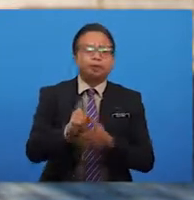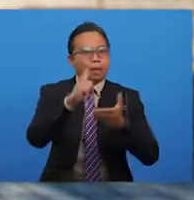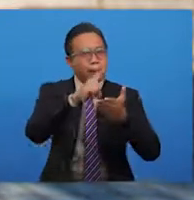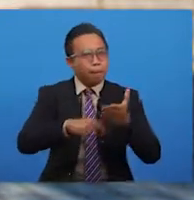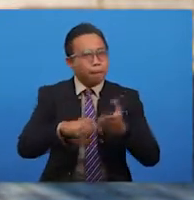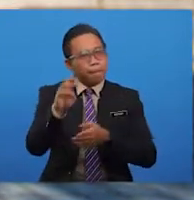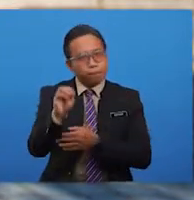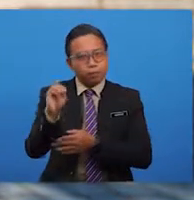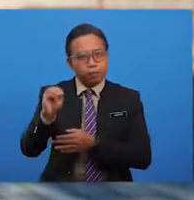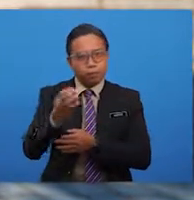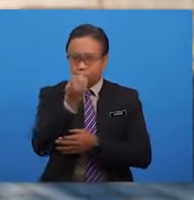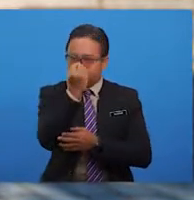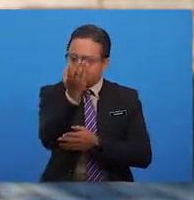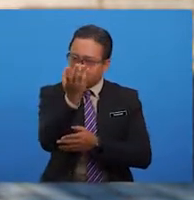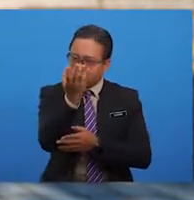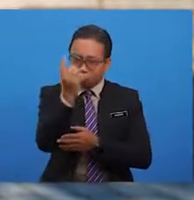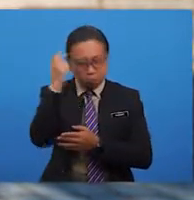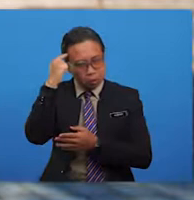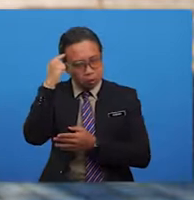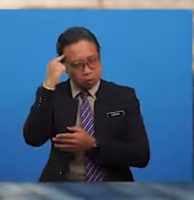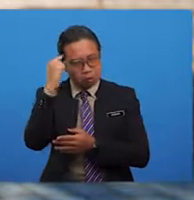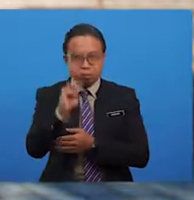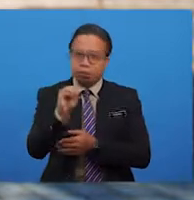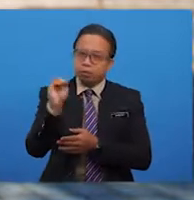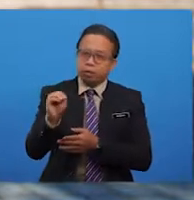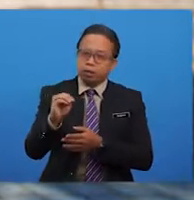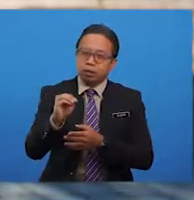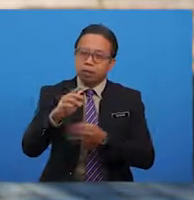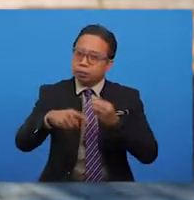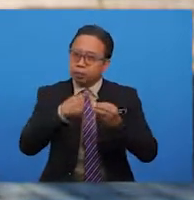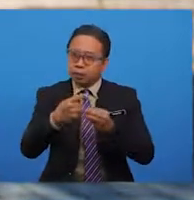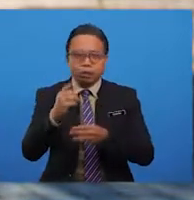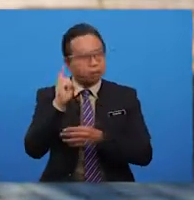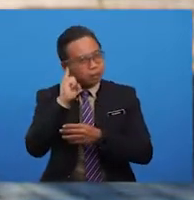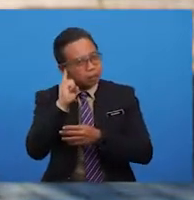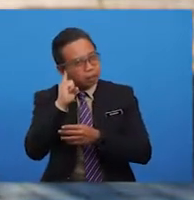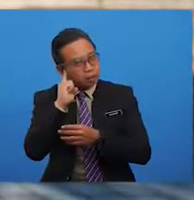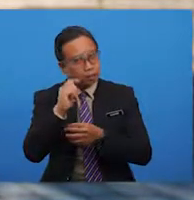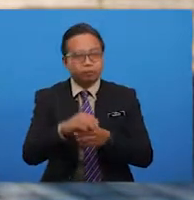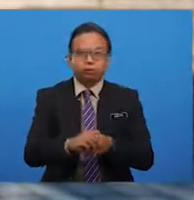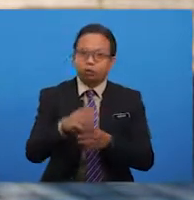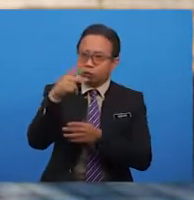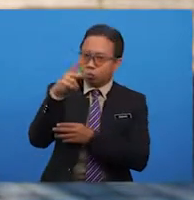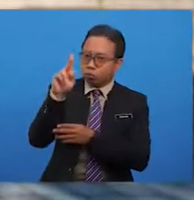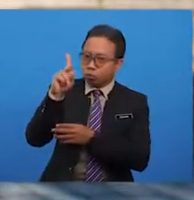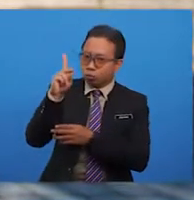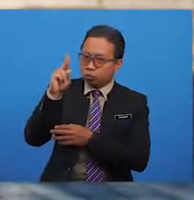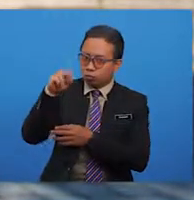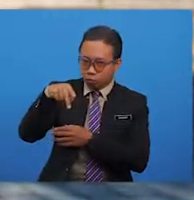yang murid-murid bayangkan dalam fikiran murid-murid apabila mendengar perkataan Kuduk